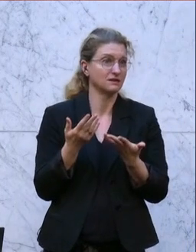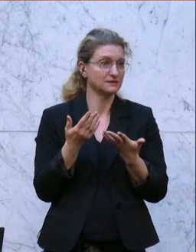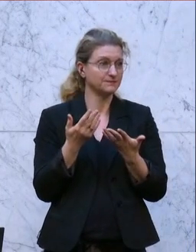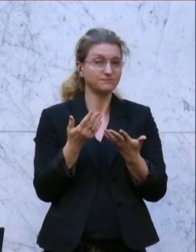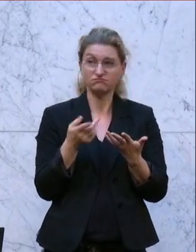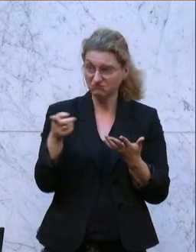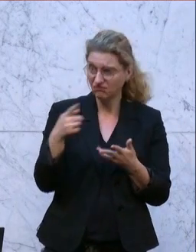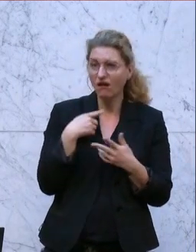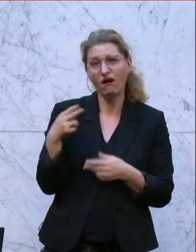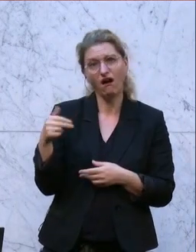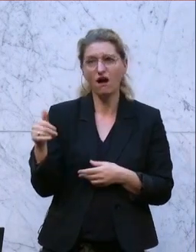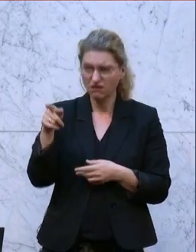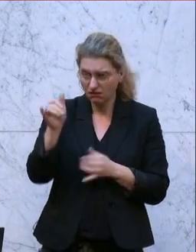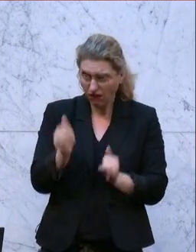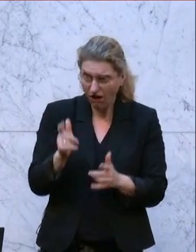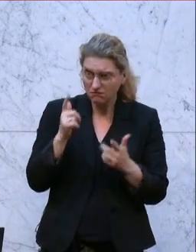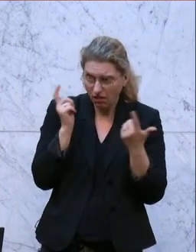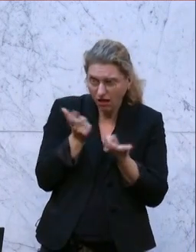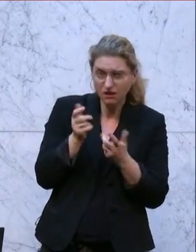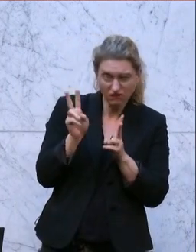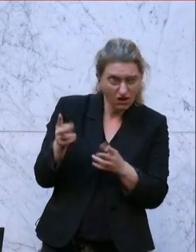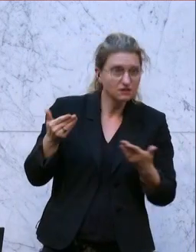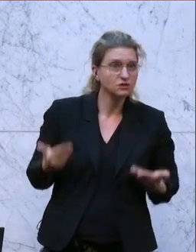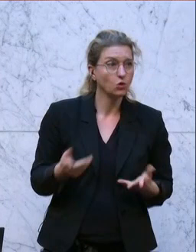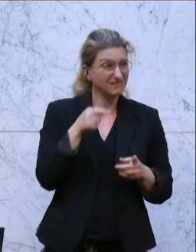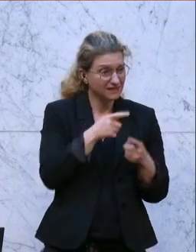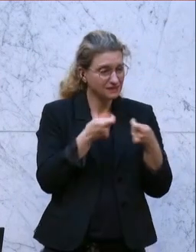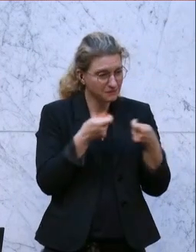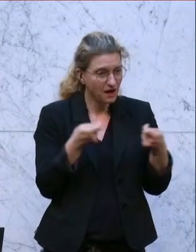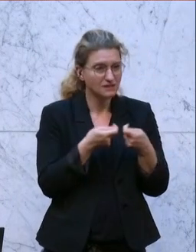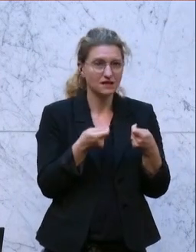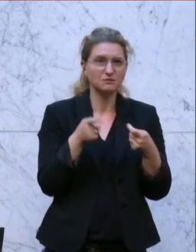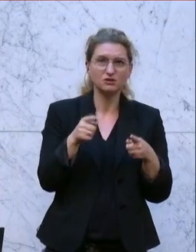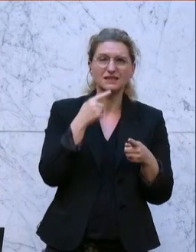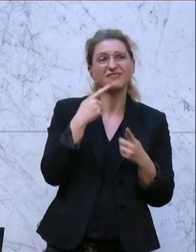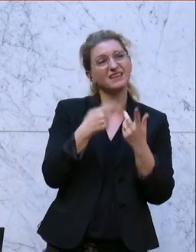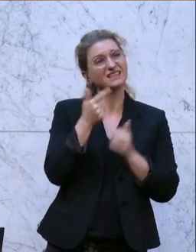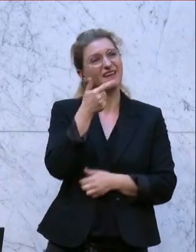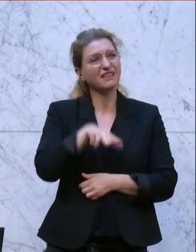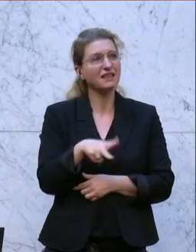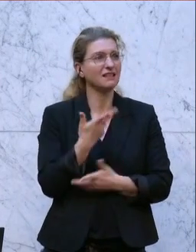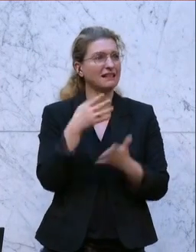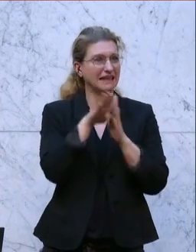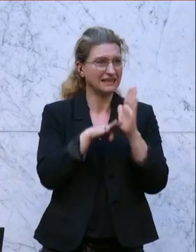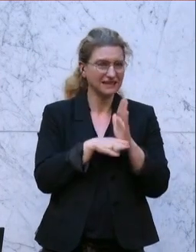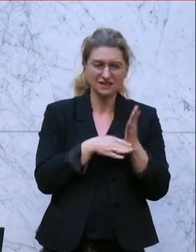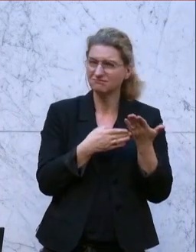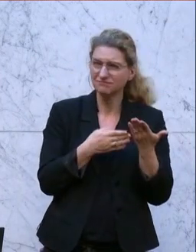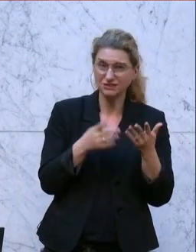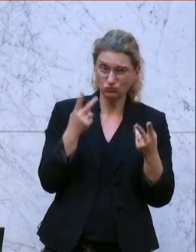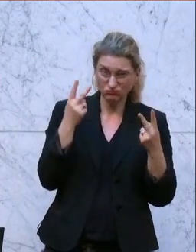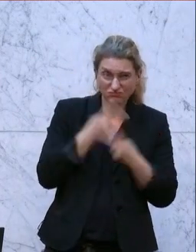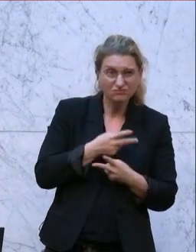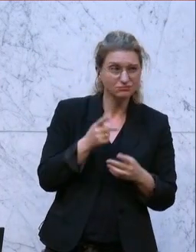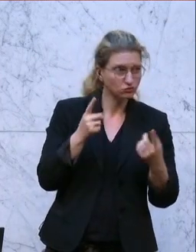könnt es schon lachen. Das ist nämlich wirklich so. Wir gehen zu diesen Maßnahmen, um zu sagen, einem Zweidrittelgesetz nicht zuzustimmen. Deshalb,